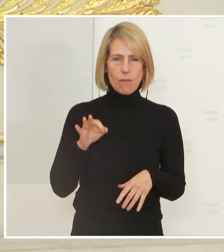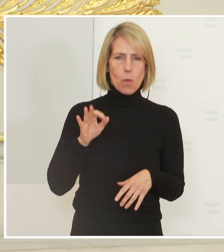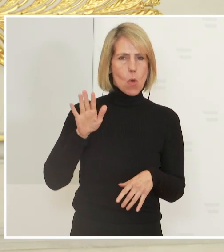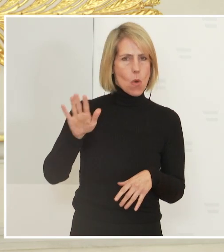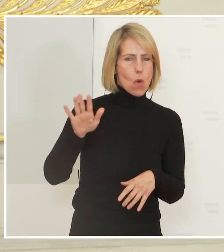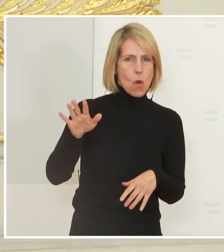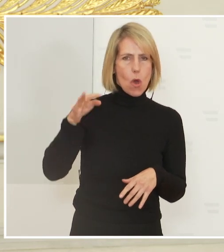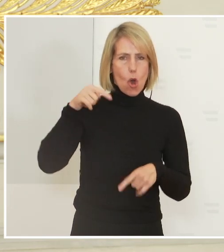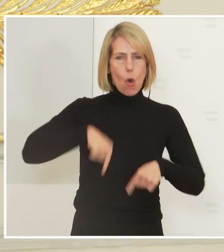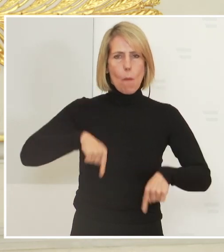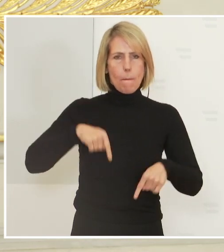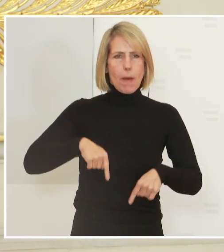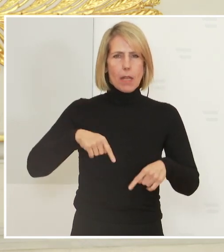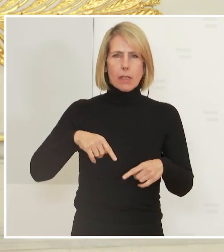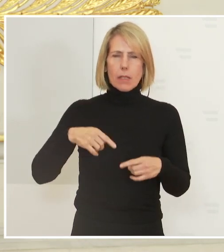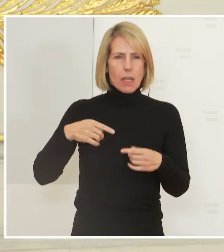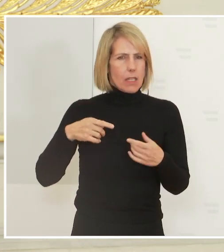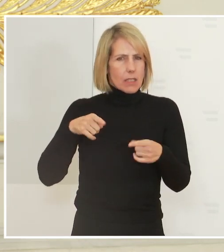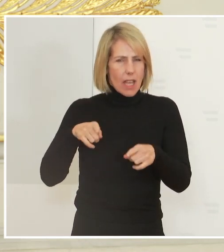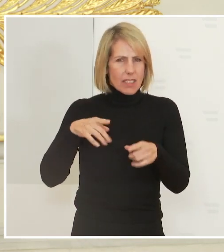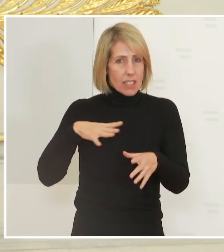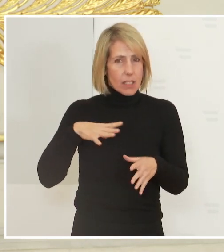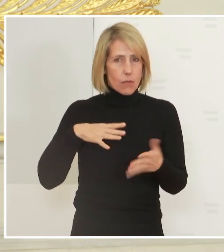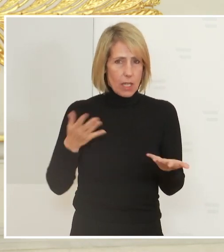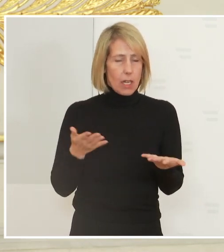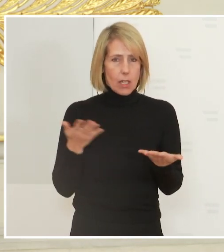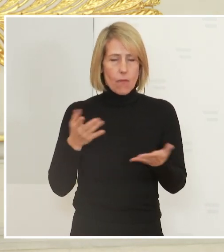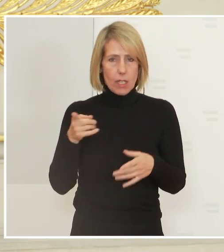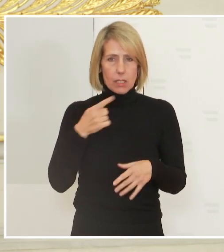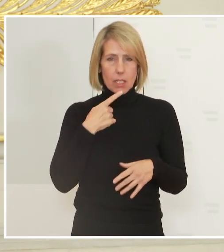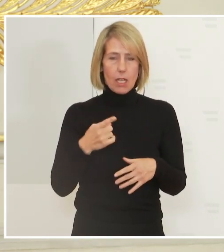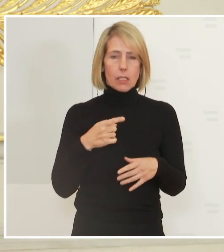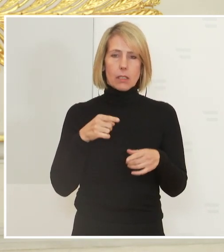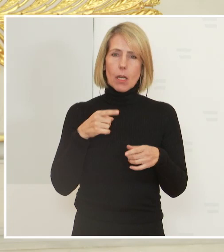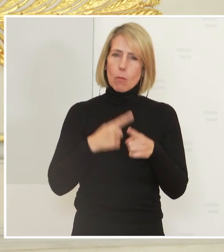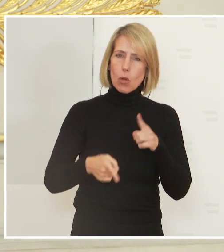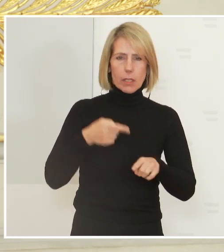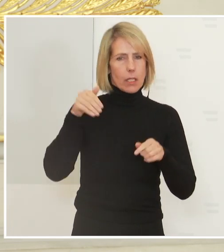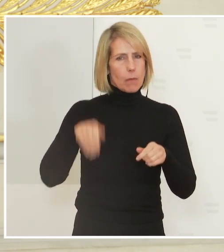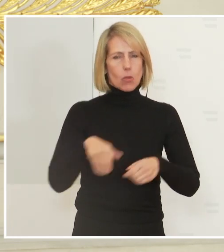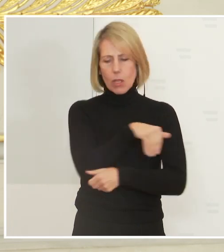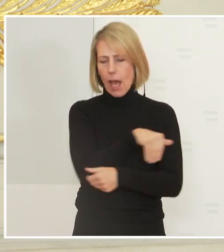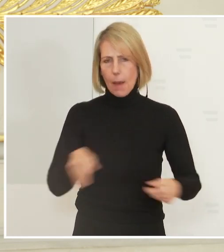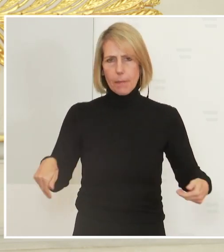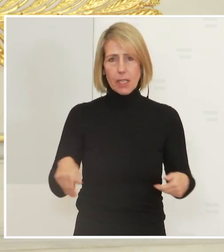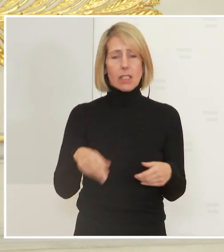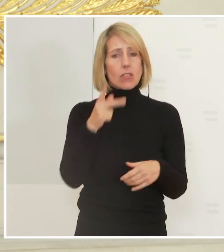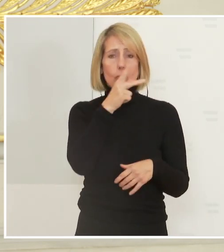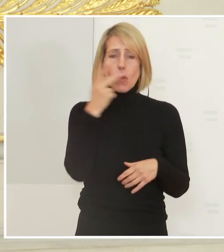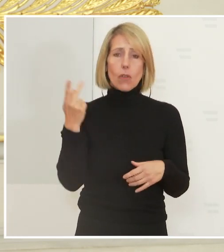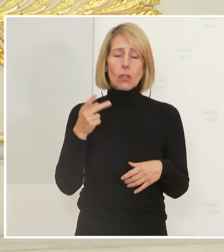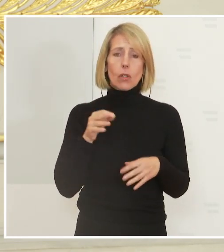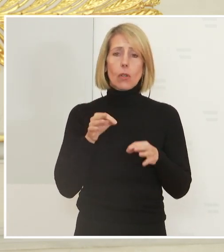Art und Weise breiten Raum gehen muss. Hier bedarf es einer Politik, die sich klar davon abgrenzt, die einen Weg für die Bevölkerung